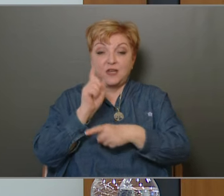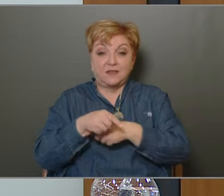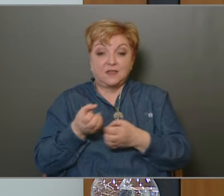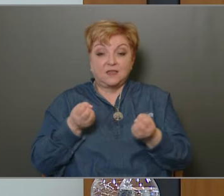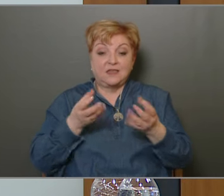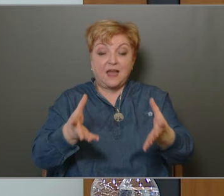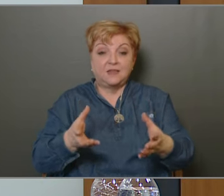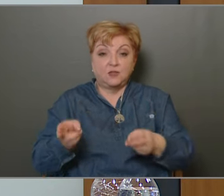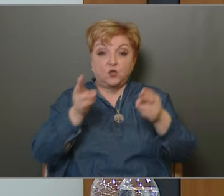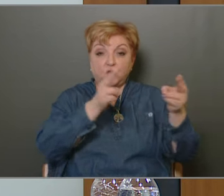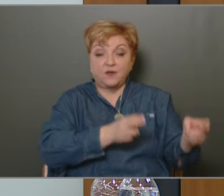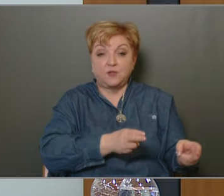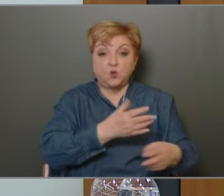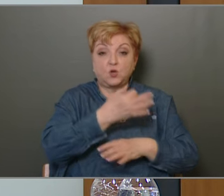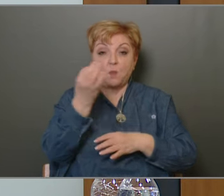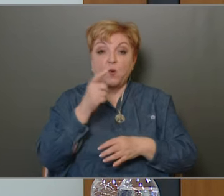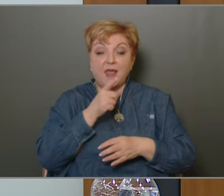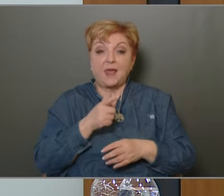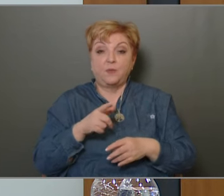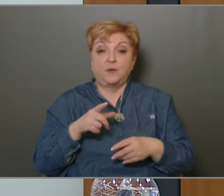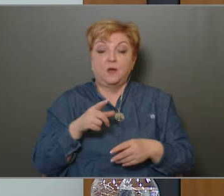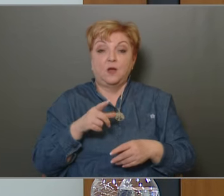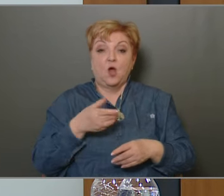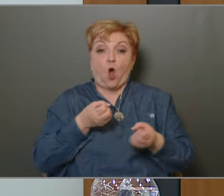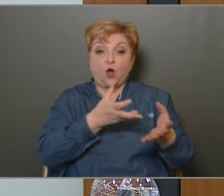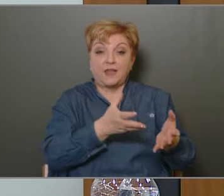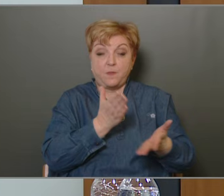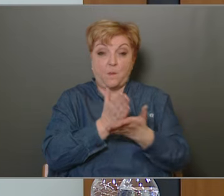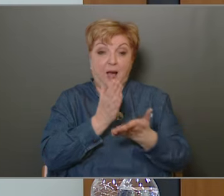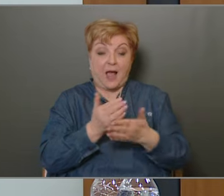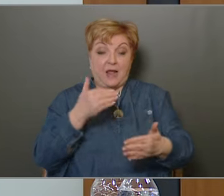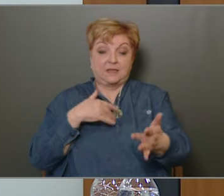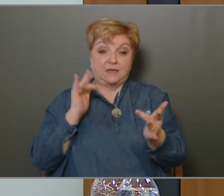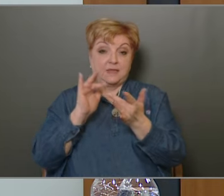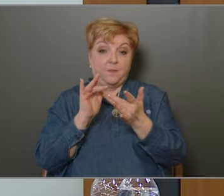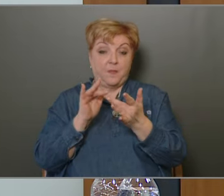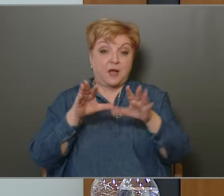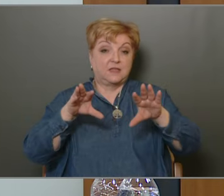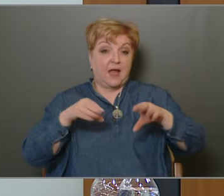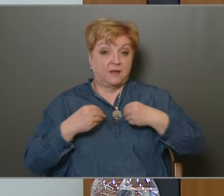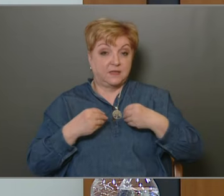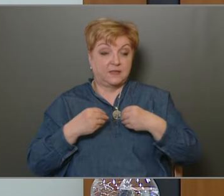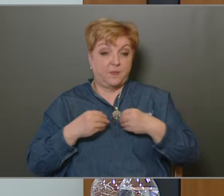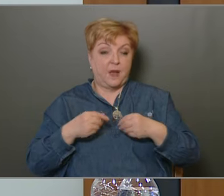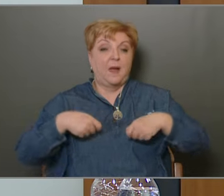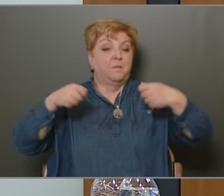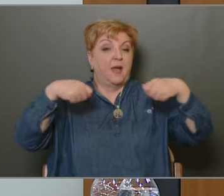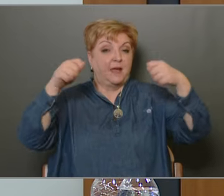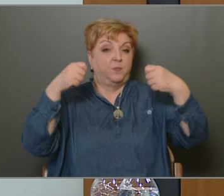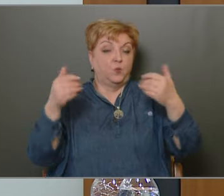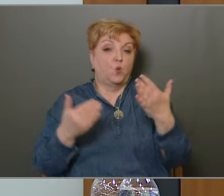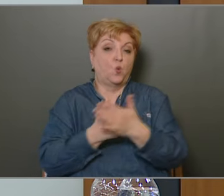követő napon lép hatályba, ezzel szemben már az elfogadás napján beépül újabb